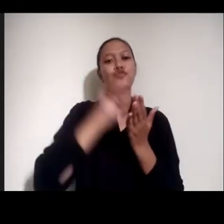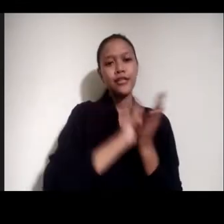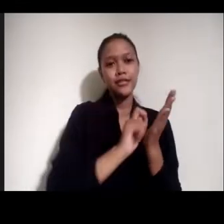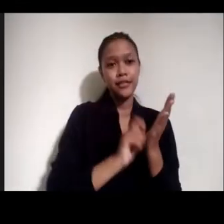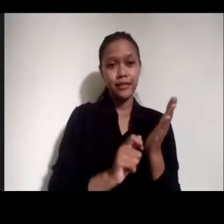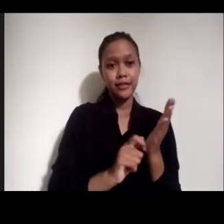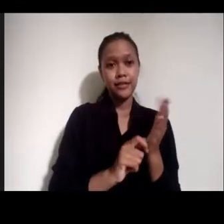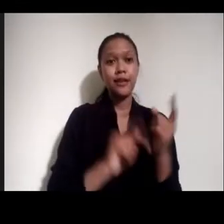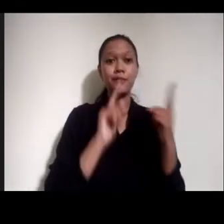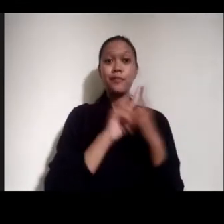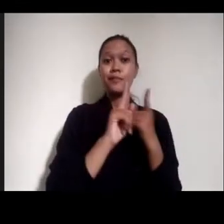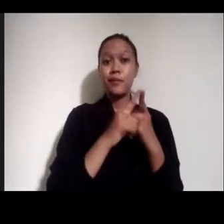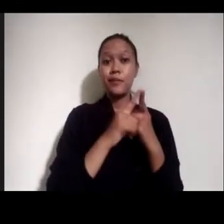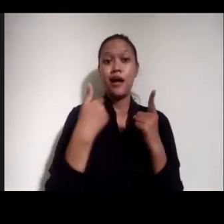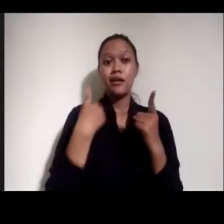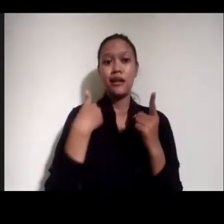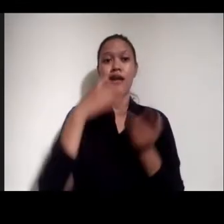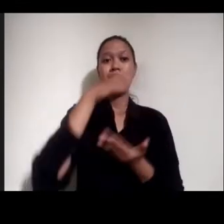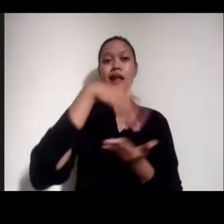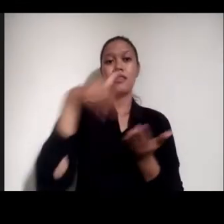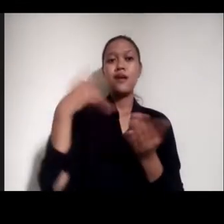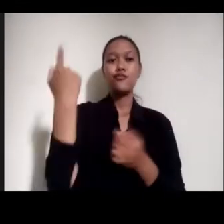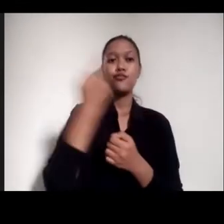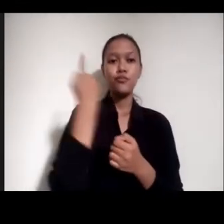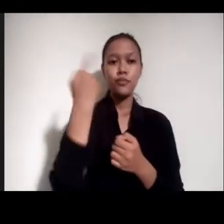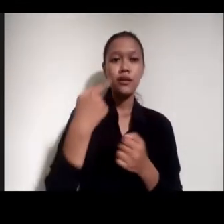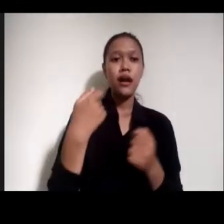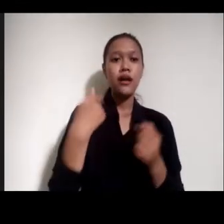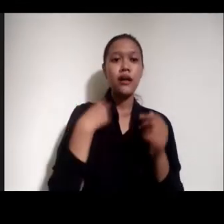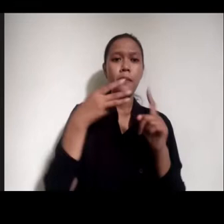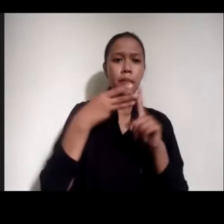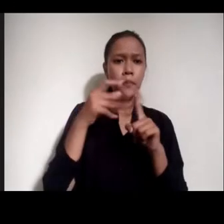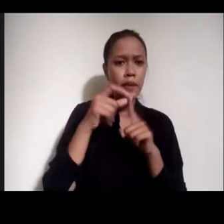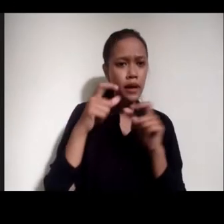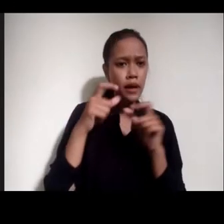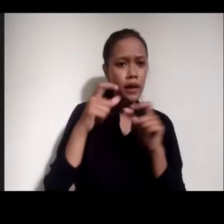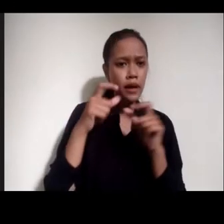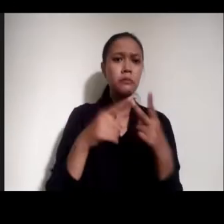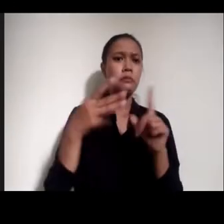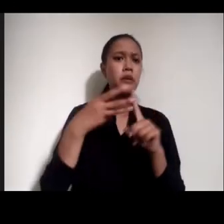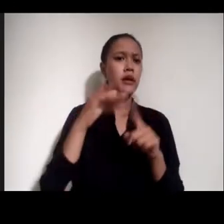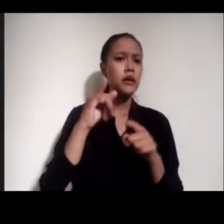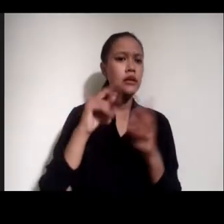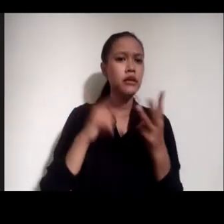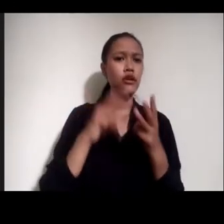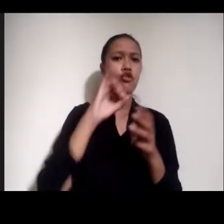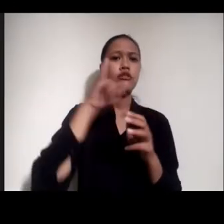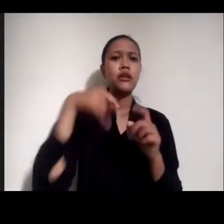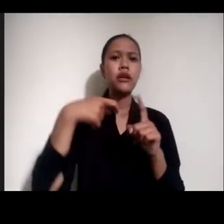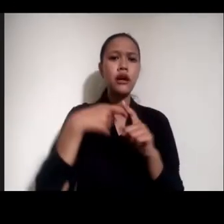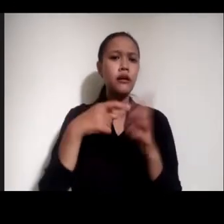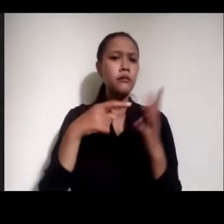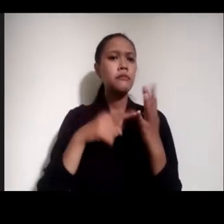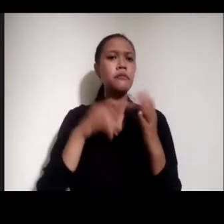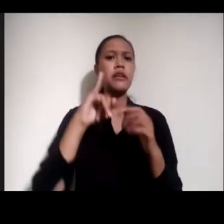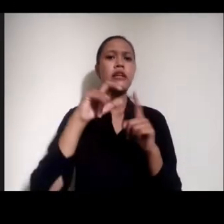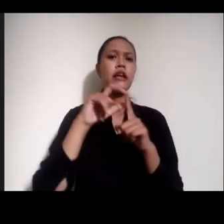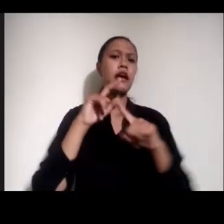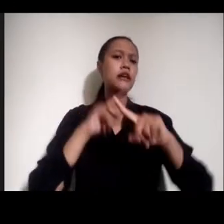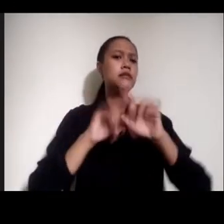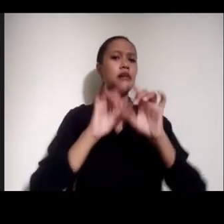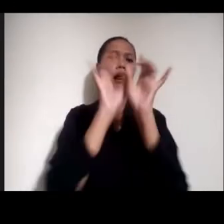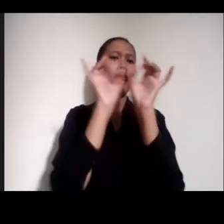itu Ada data publik Itu ada BPS Ada BI OJK IDX Dan data-data lain Yang